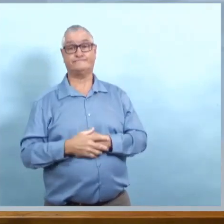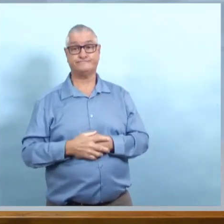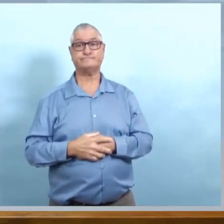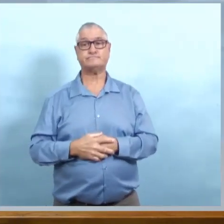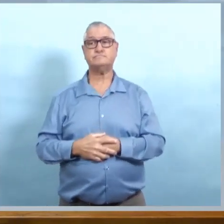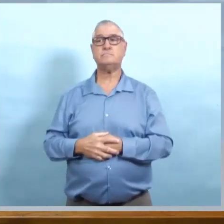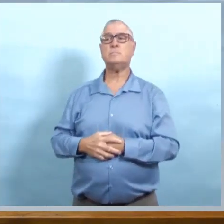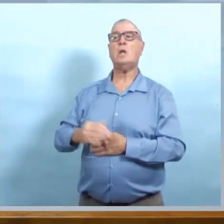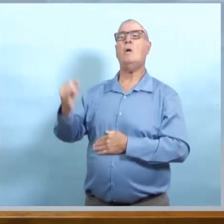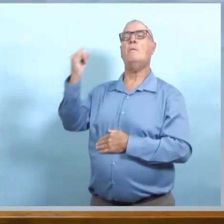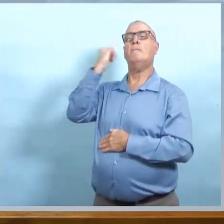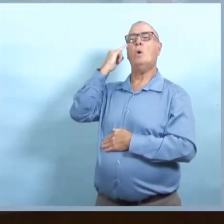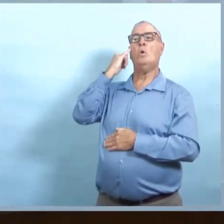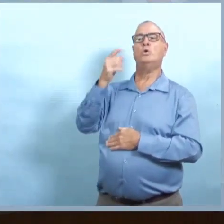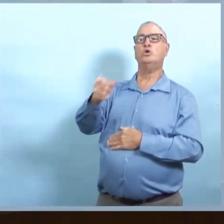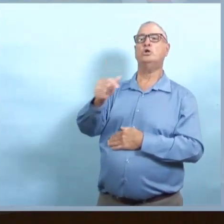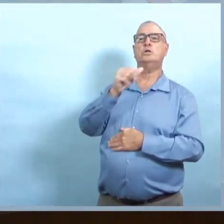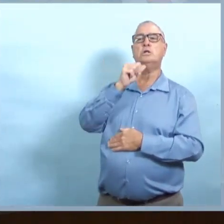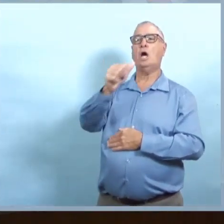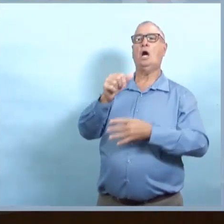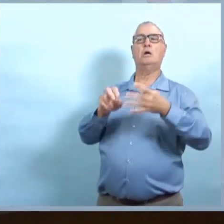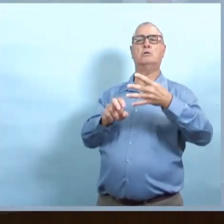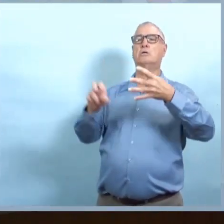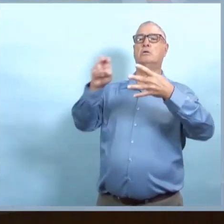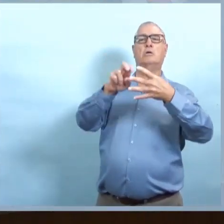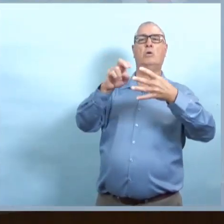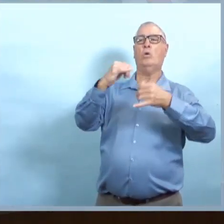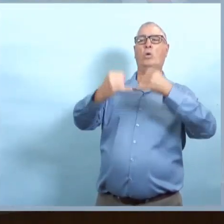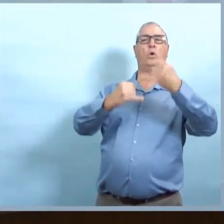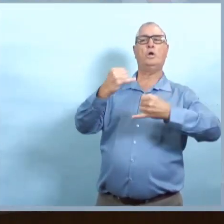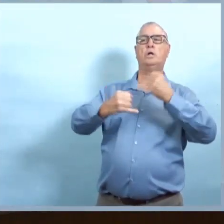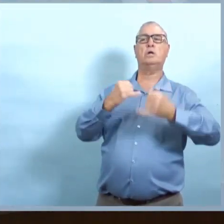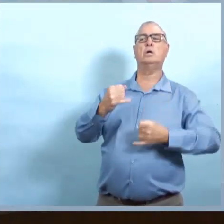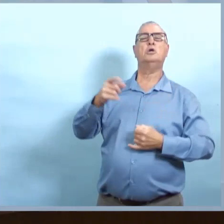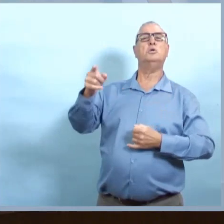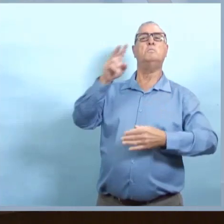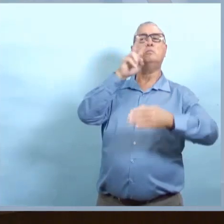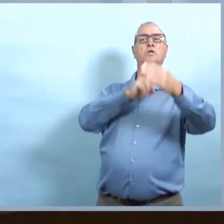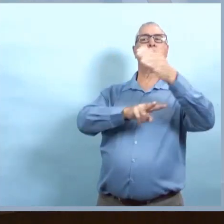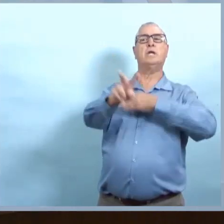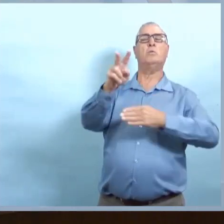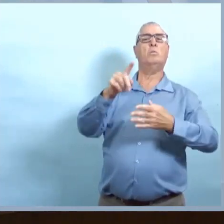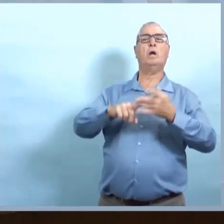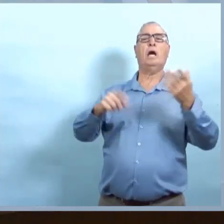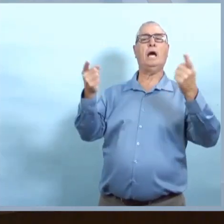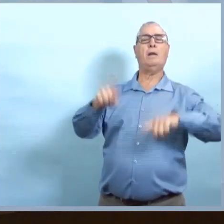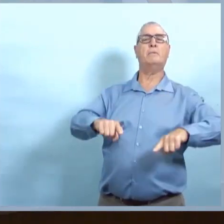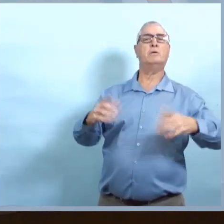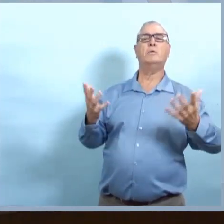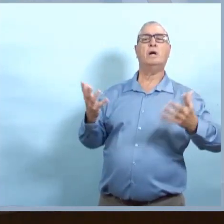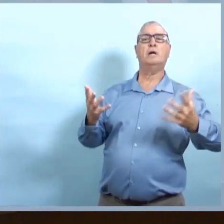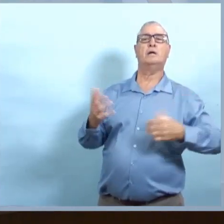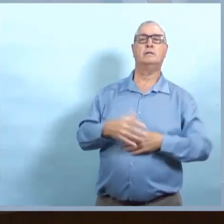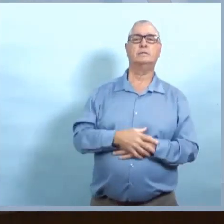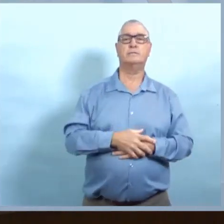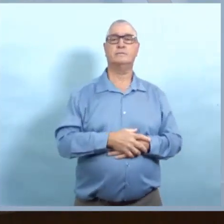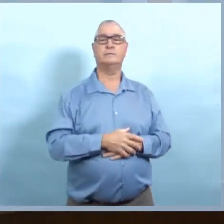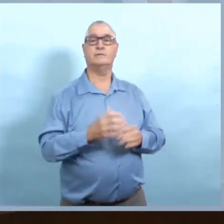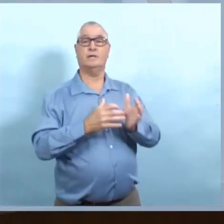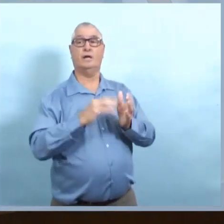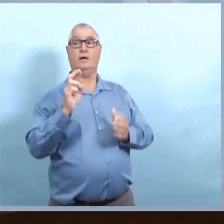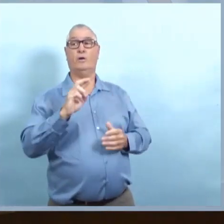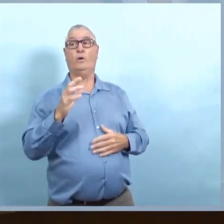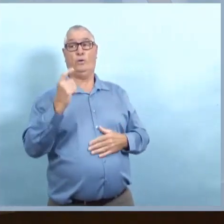adoptent les mesures, surtout ceux à Winnipeg, nous verrons une baisse des chiffres. Est qu'il y de la modélisation